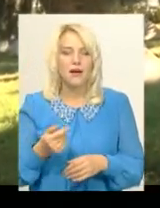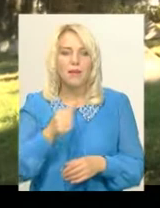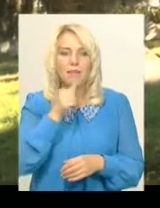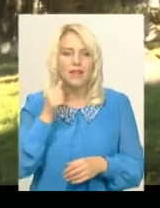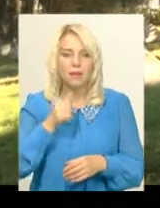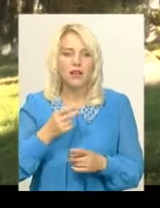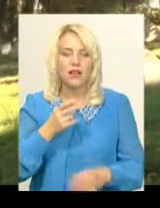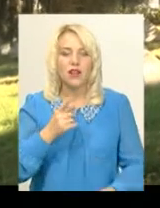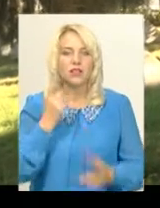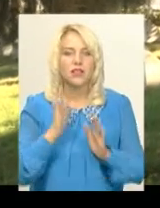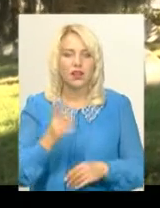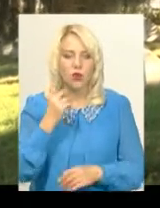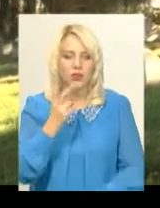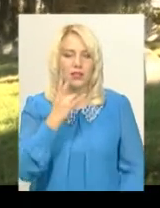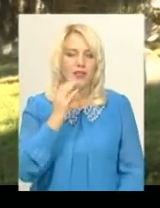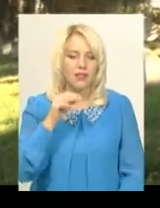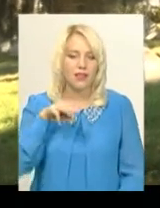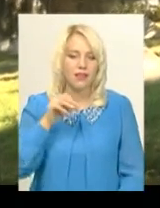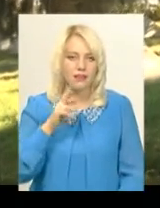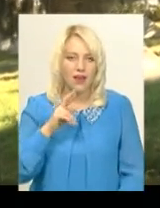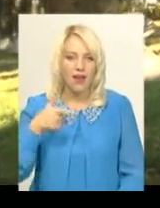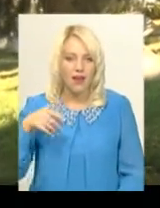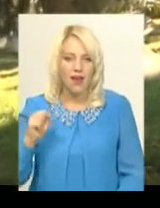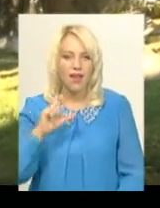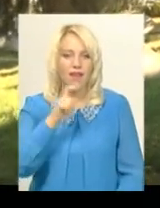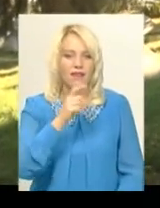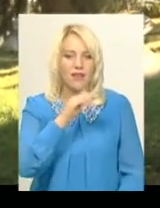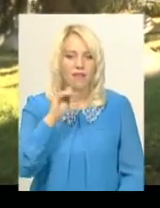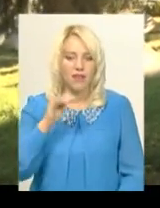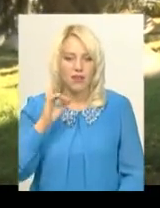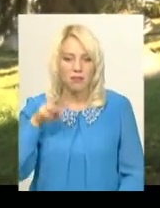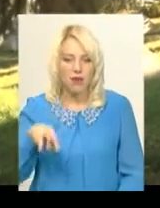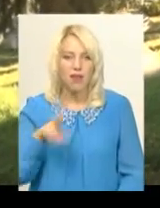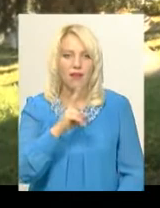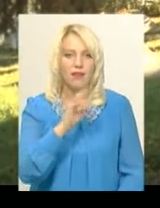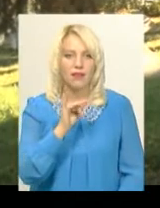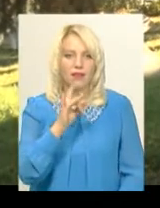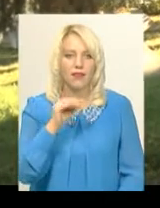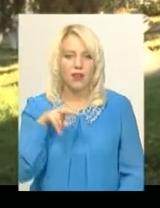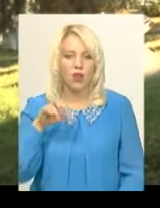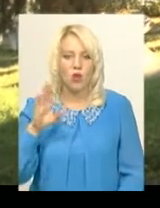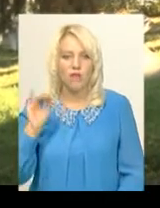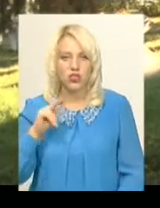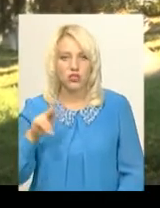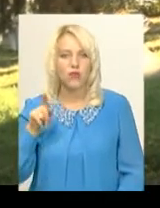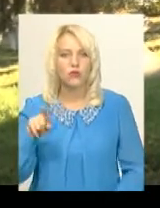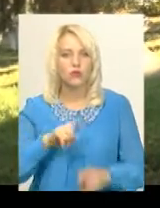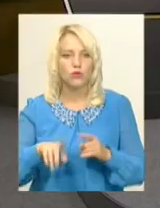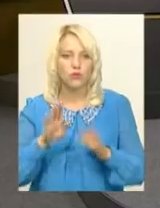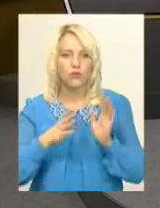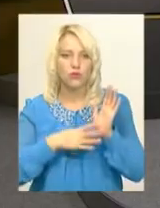Нитяга Юхим Кирилович. Йому буде виповнюватись скоро 90 років.